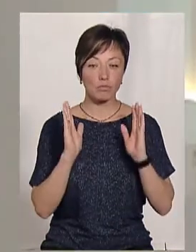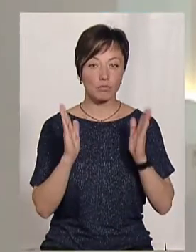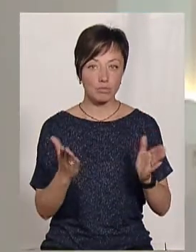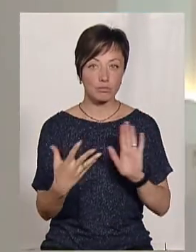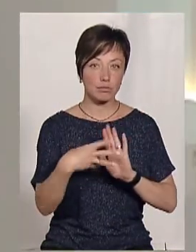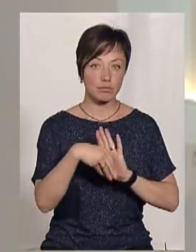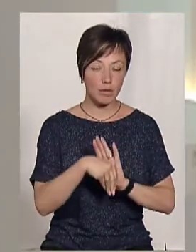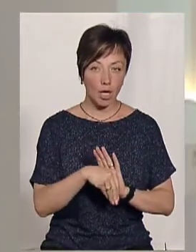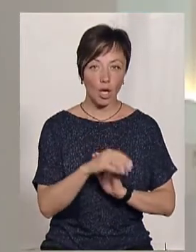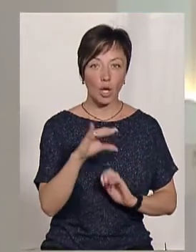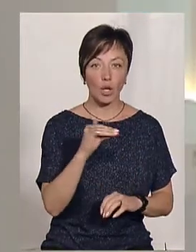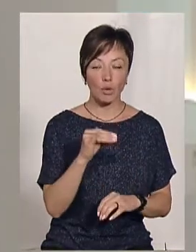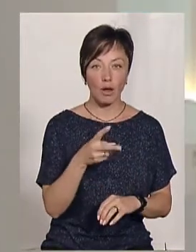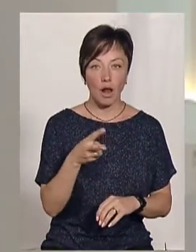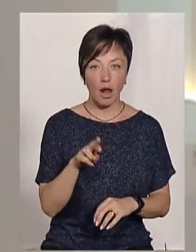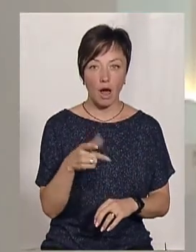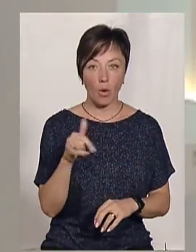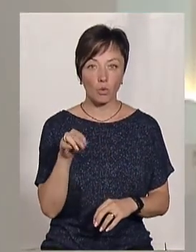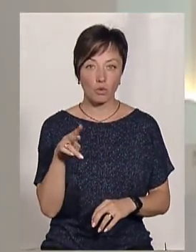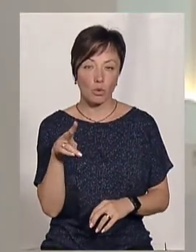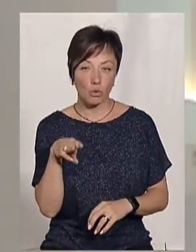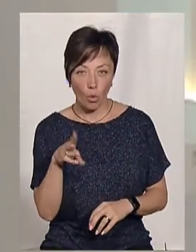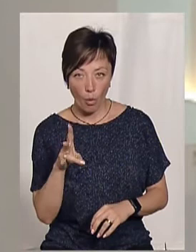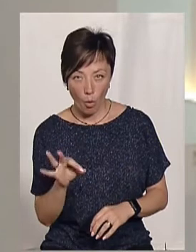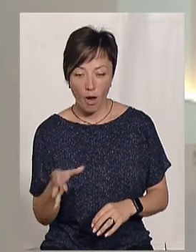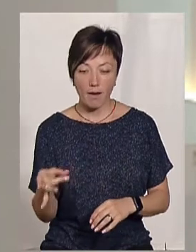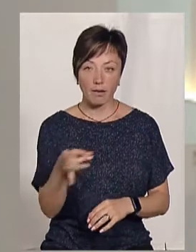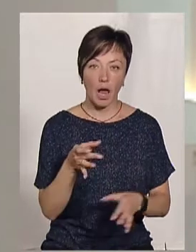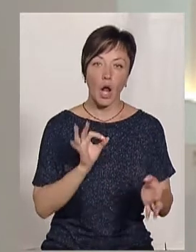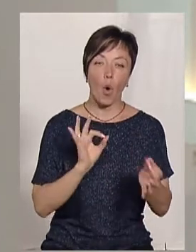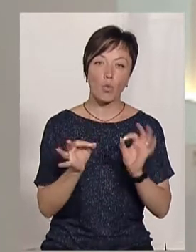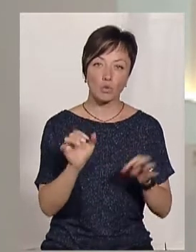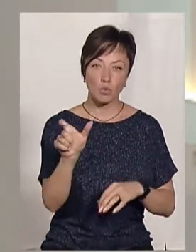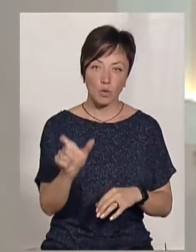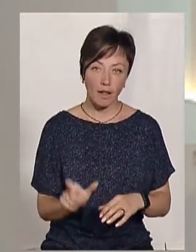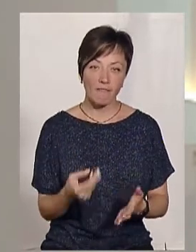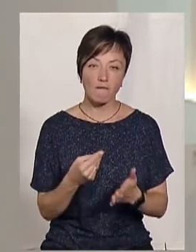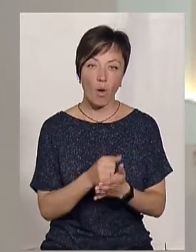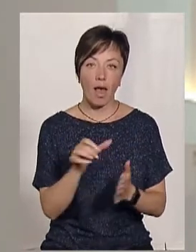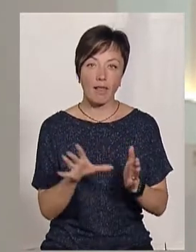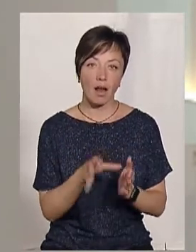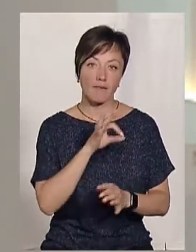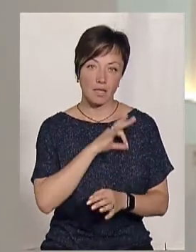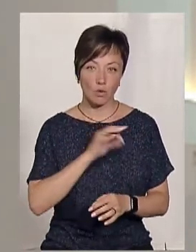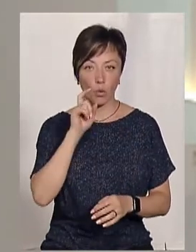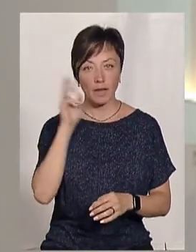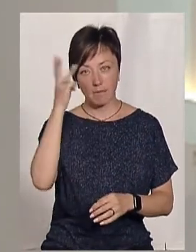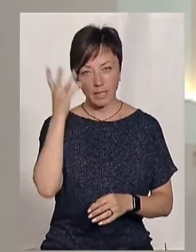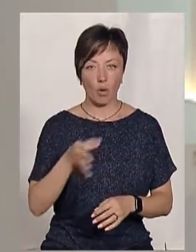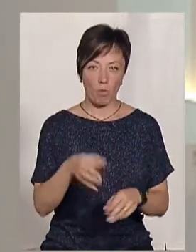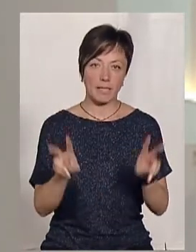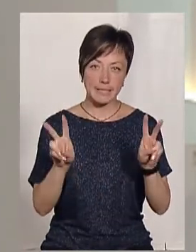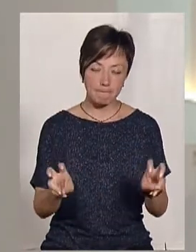долучиться Юрій Лягутко, регіональний консультант програми «Фонд енергоефективності України» у Хмельницькій області.